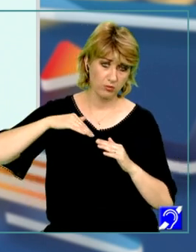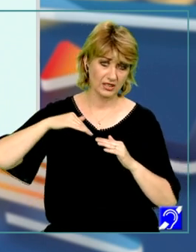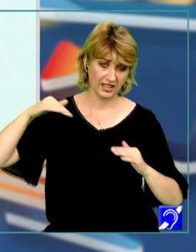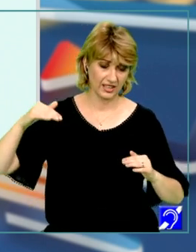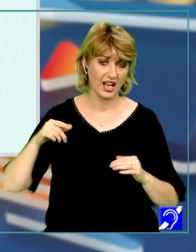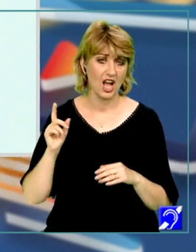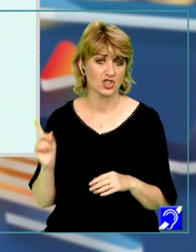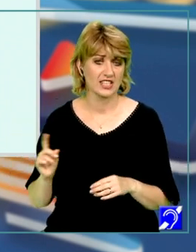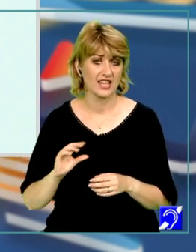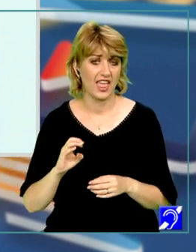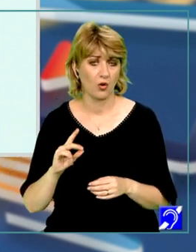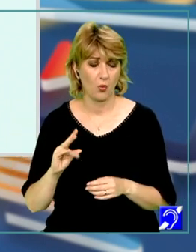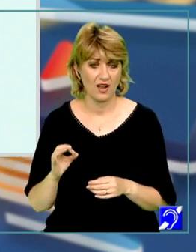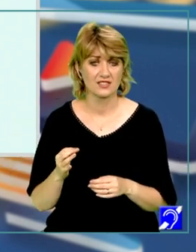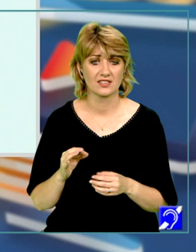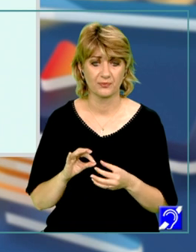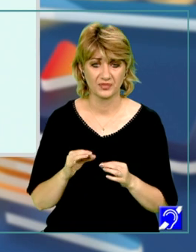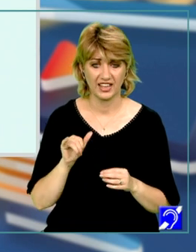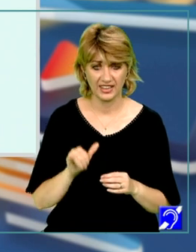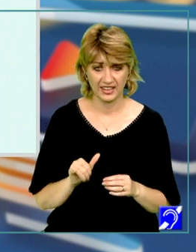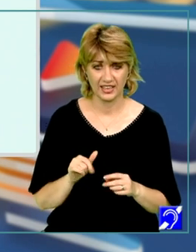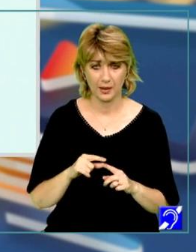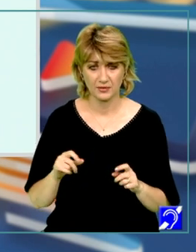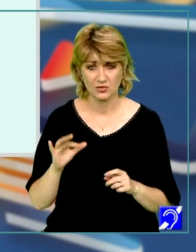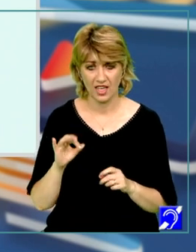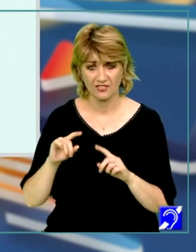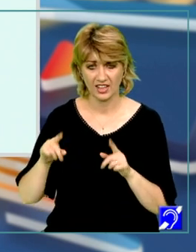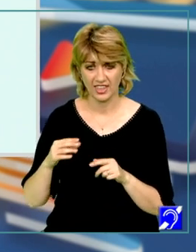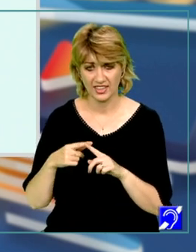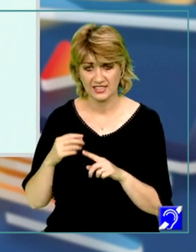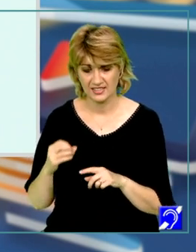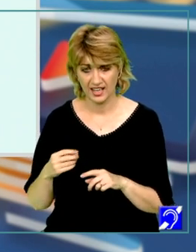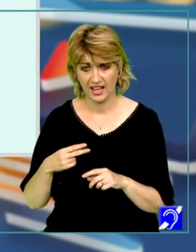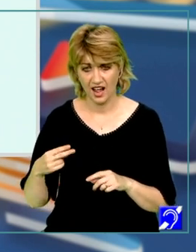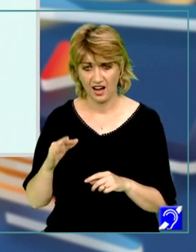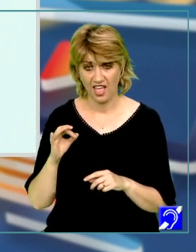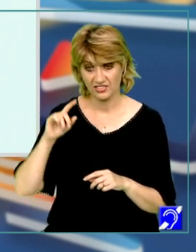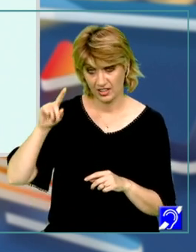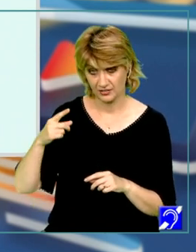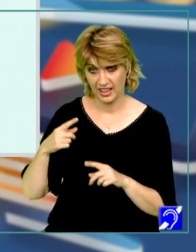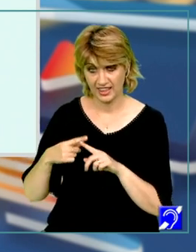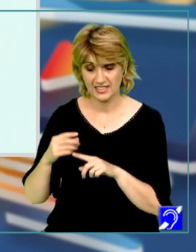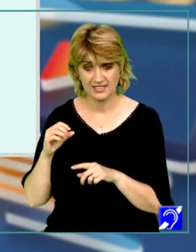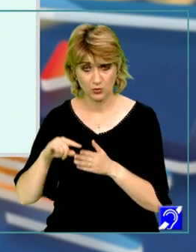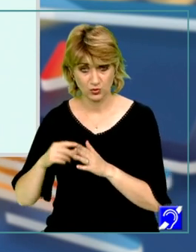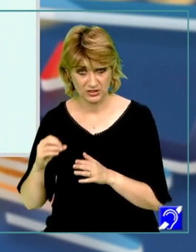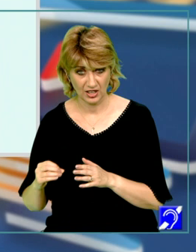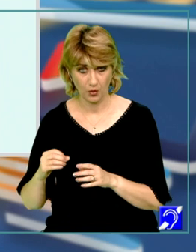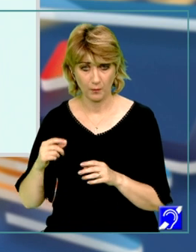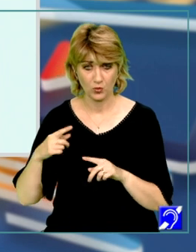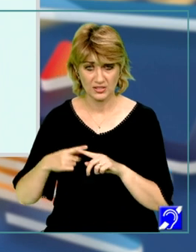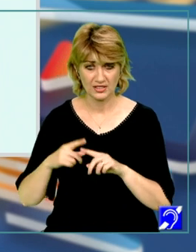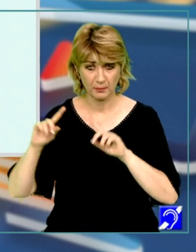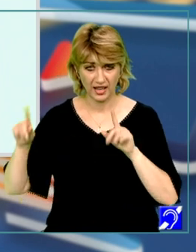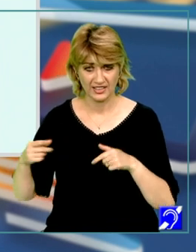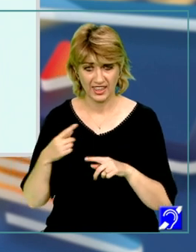această ecuație evidențiată y minus f de x0 egal cu f derivat în punctul x0 înmulțit cu